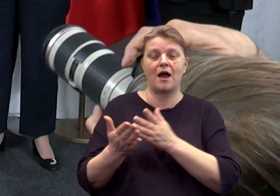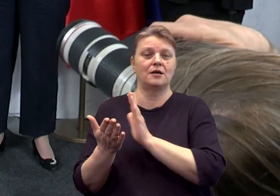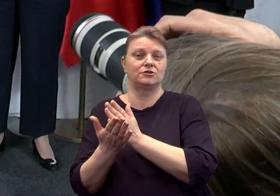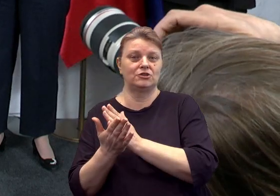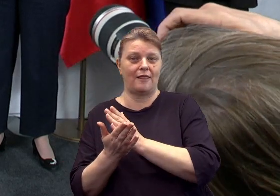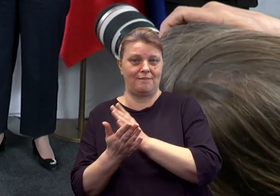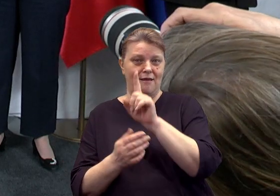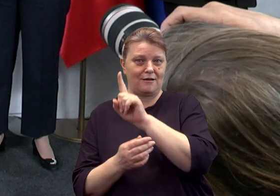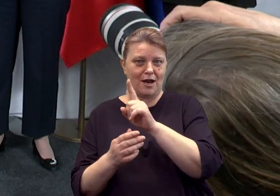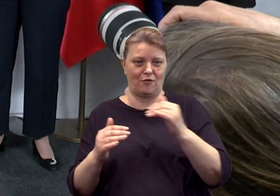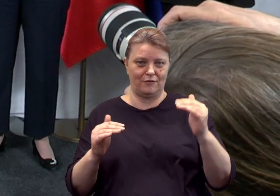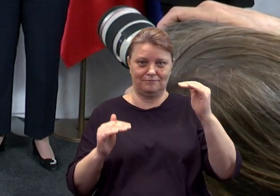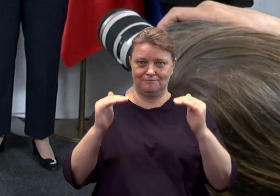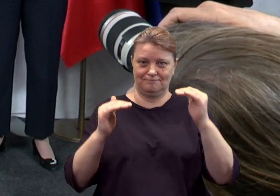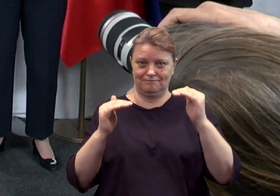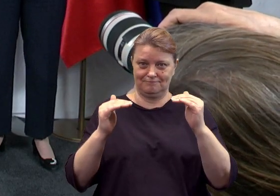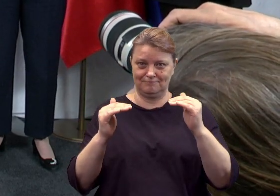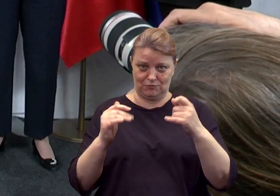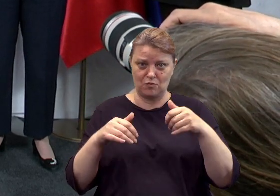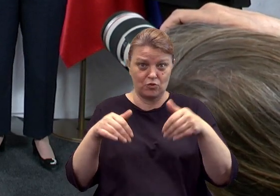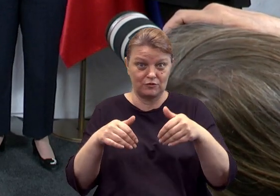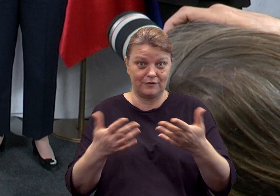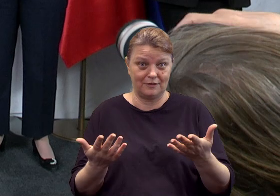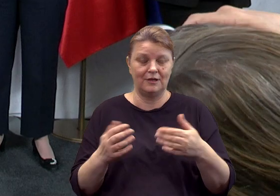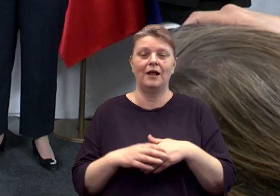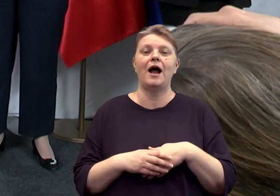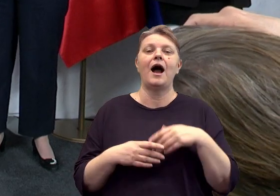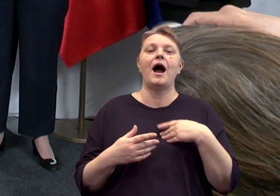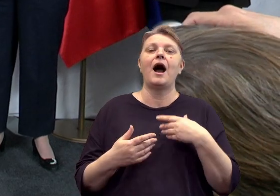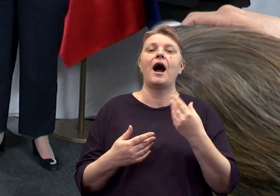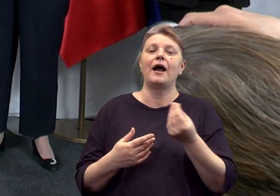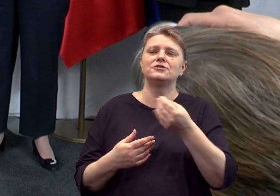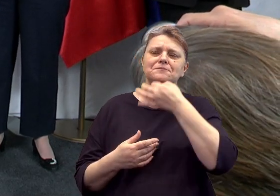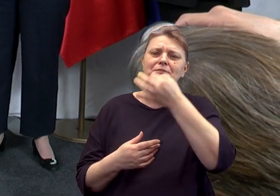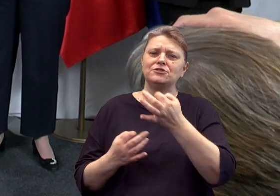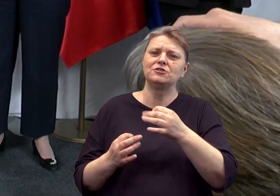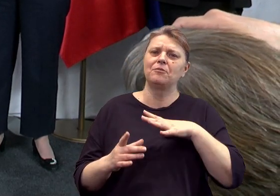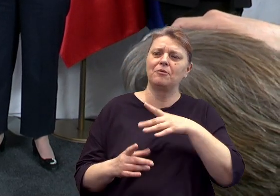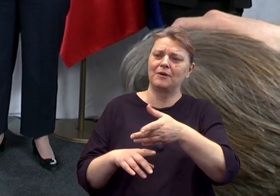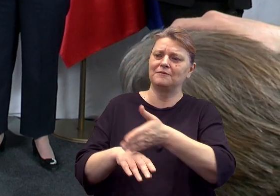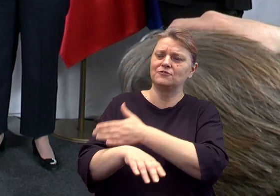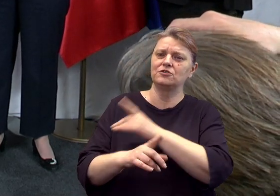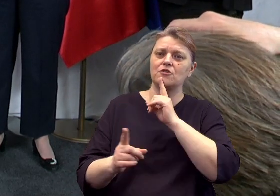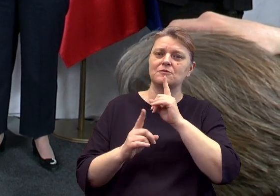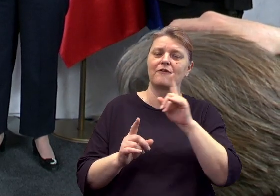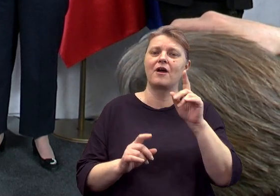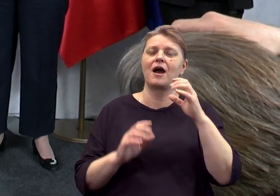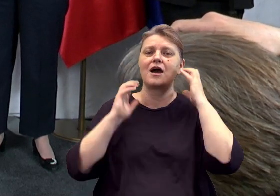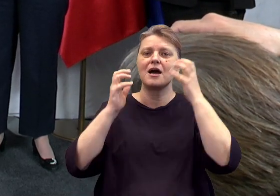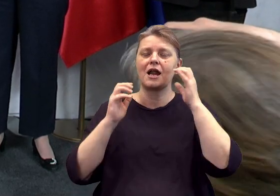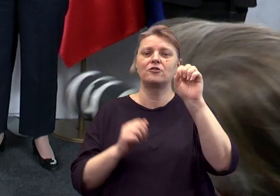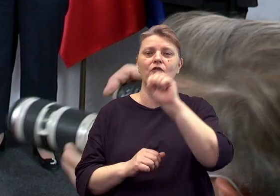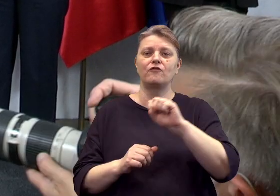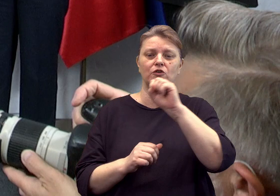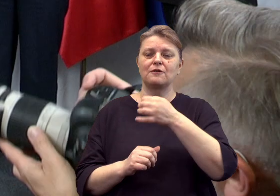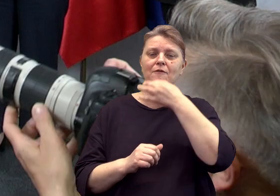jest możliwe? drugie pytanie, jeśli można, ja chciałbym zapytać o pana słowa dzisiaj z rozmowy w Radiu Wrocław, mianowicie pytanie o Unię Europejską i